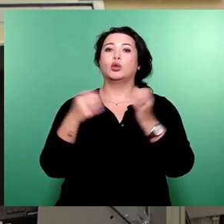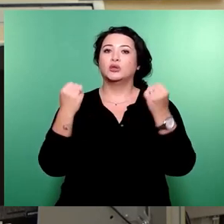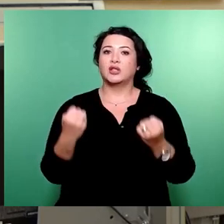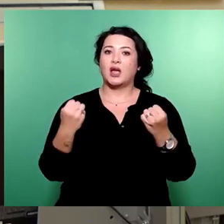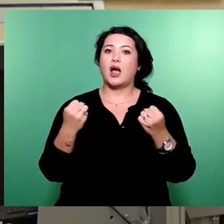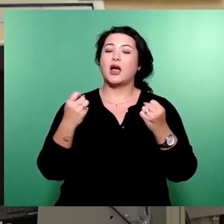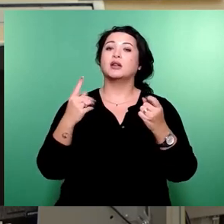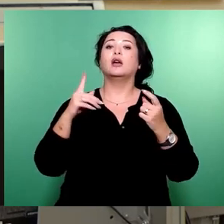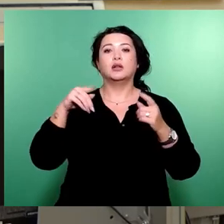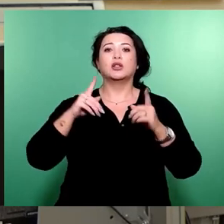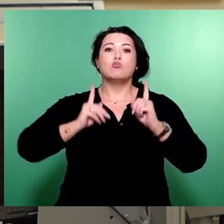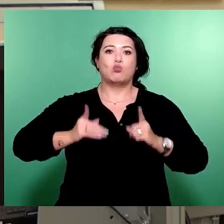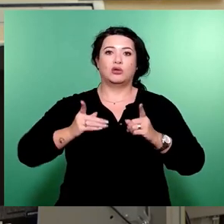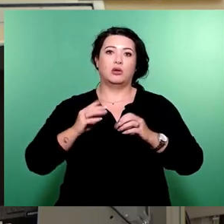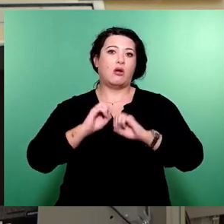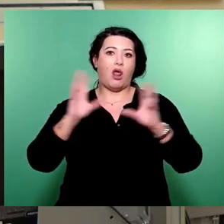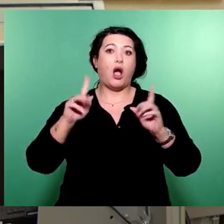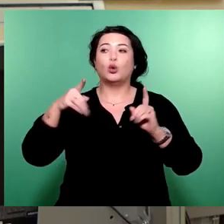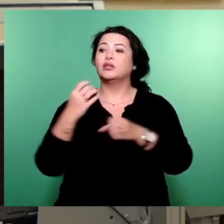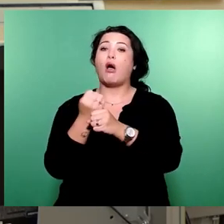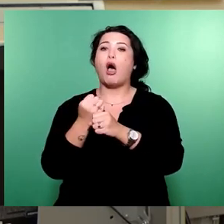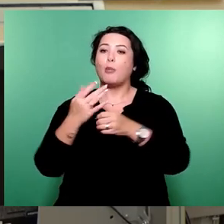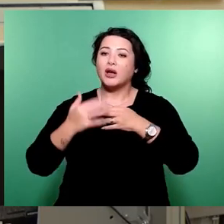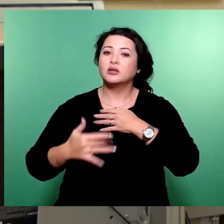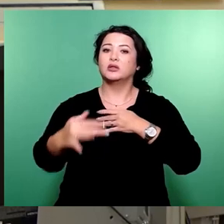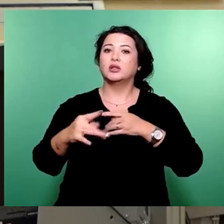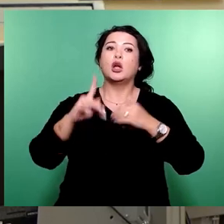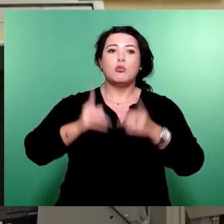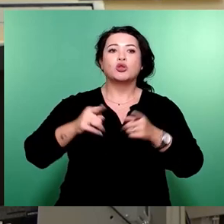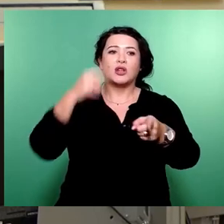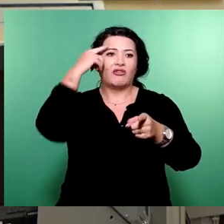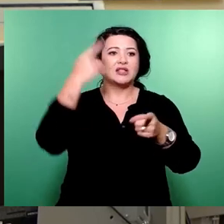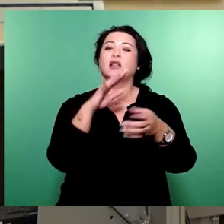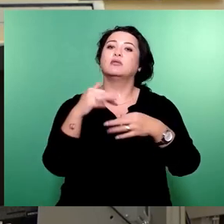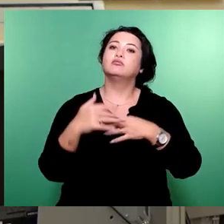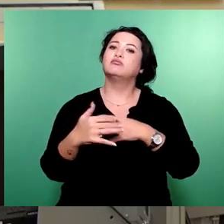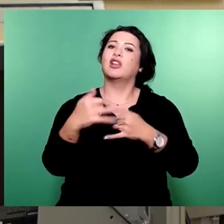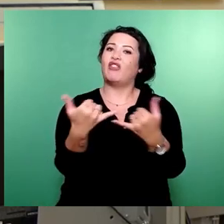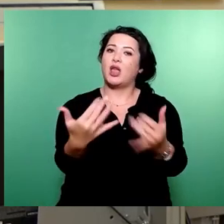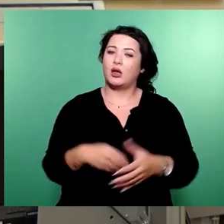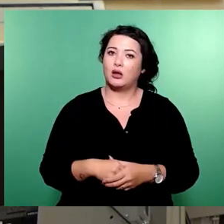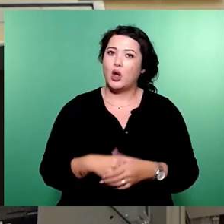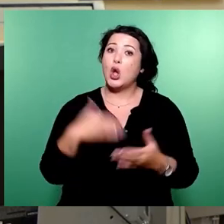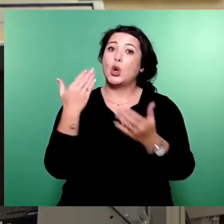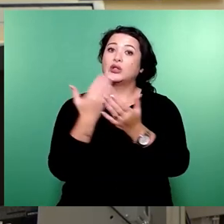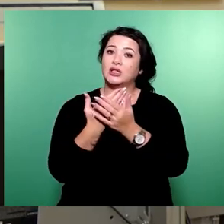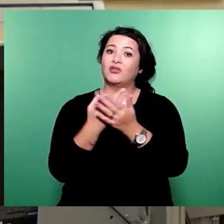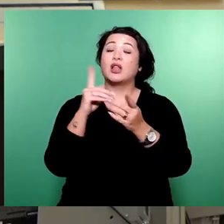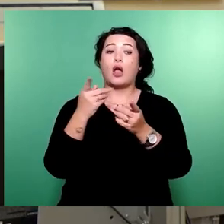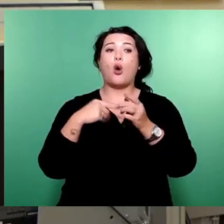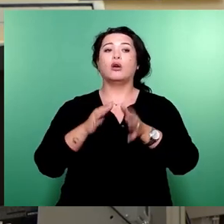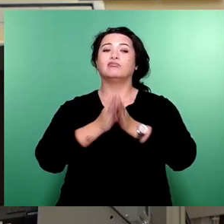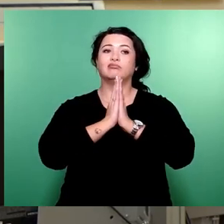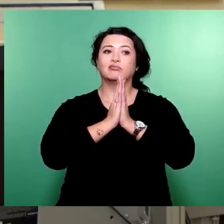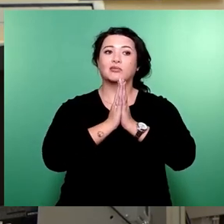wie Sie in den kommenden Jahren Ihre Arbeit ausrichten können. Aber, Herr Hilbert, das ist auch ganz klar ein Appell an Sie,